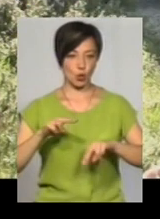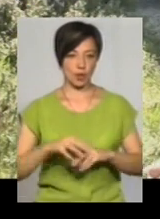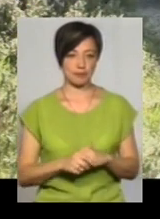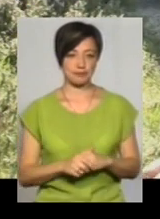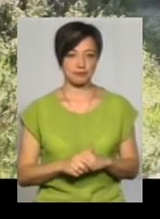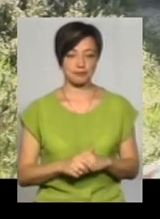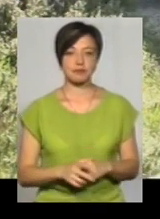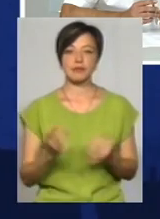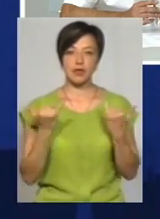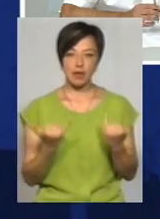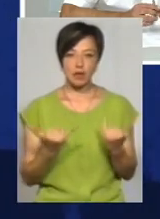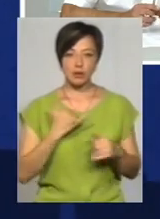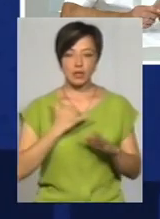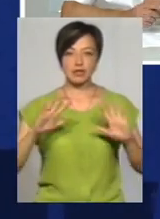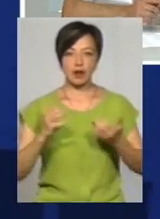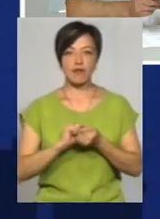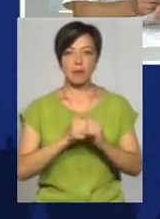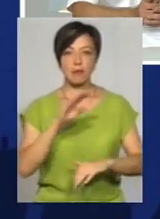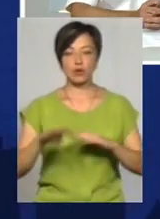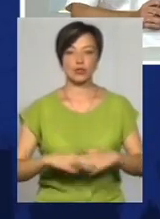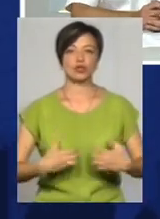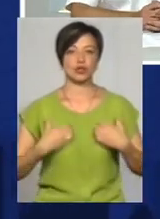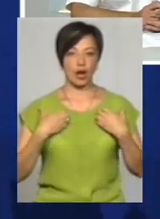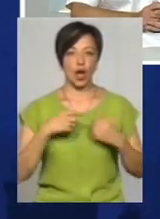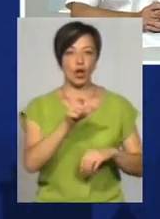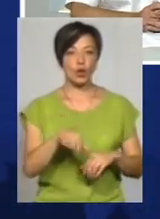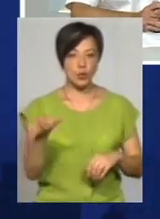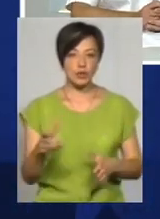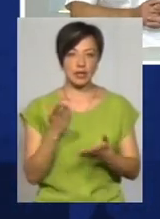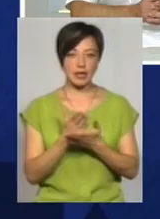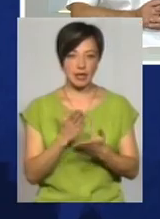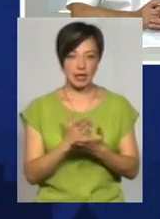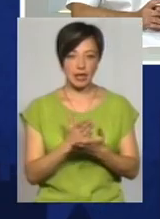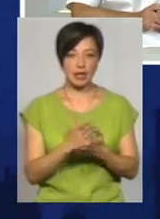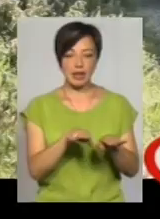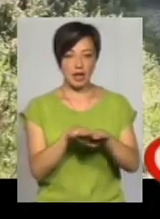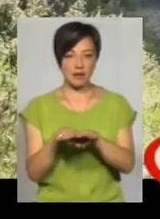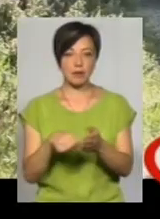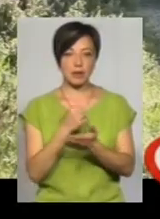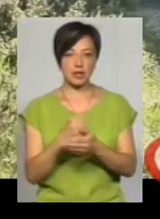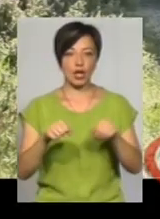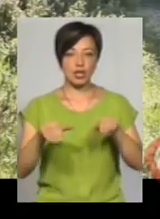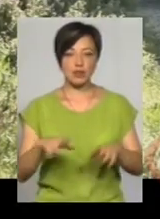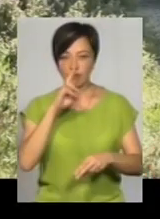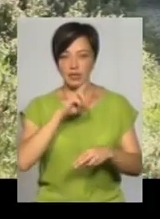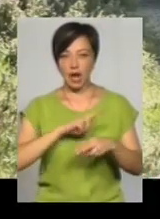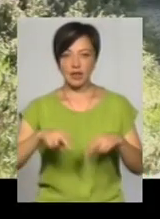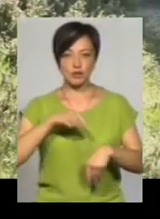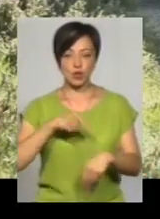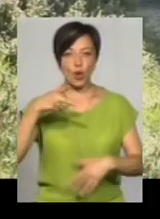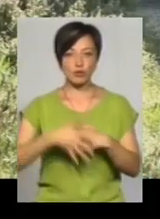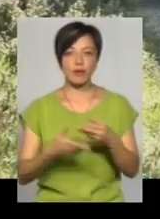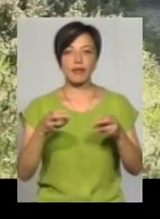Наразі у нас трапилось в Кам'янець-Подільському жах. Люди, які є на рівні прийняття рішень, втратили відчуття, розуміння,